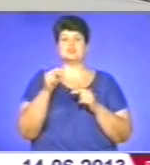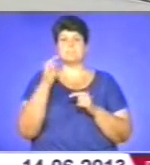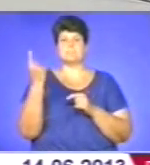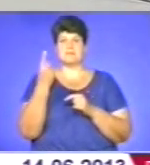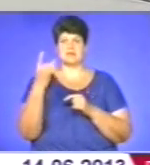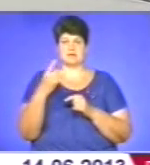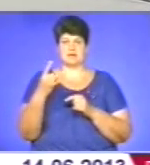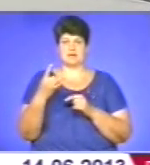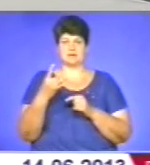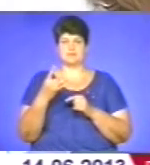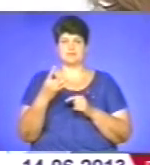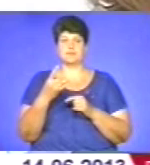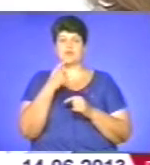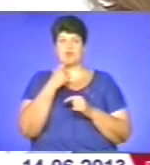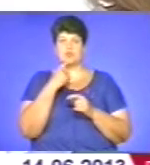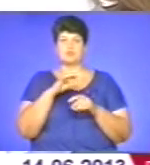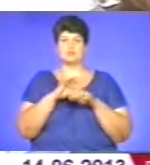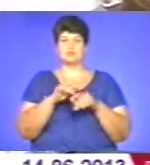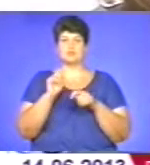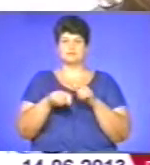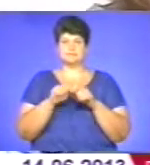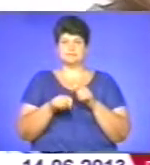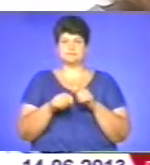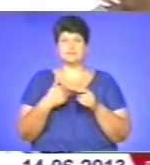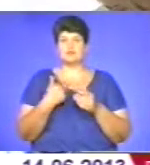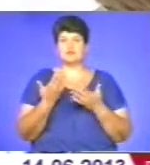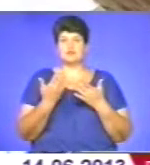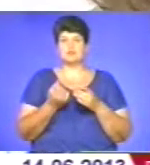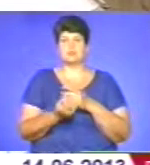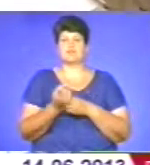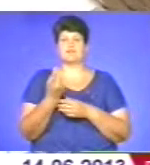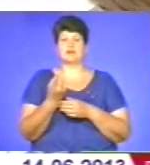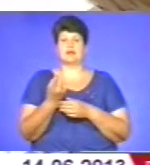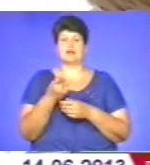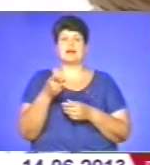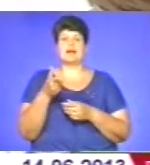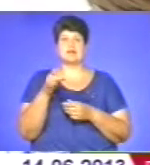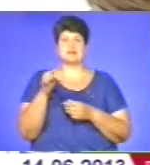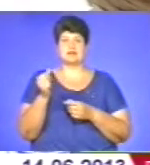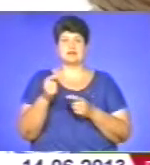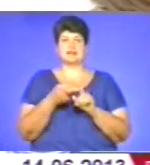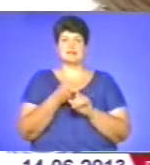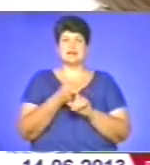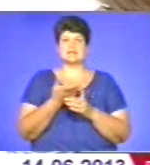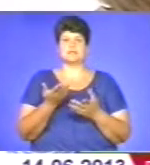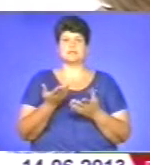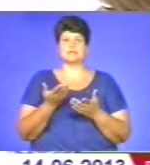відповідні обстеження. Якщо ми виявляємо маркери гемотрансмисивних інфекцій, то